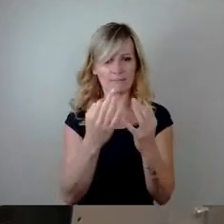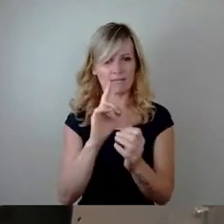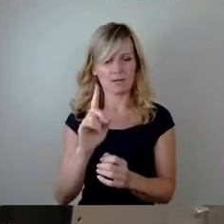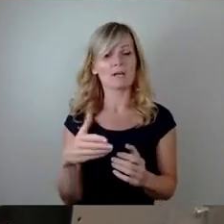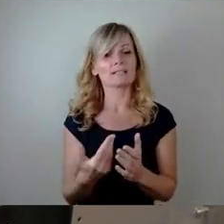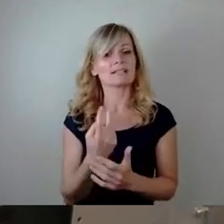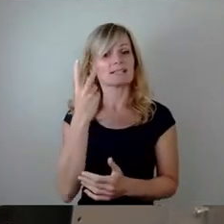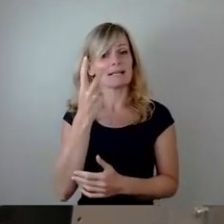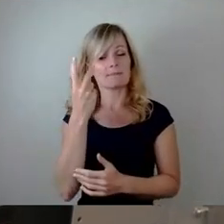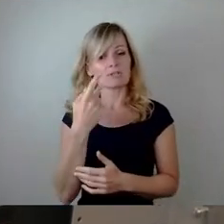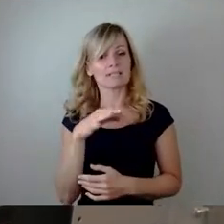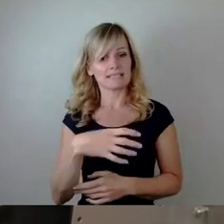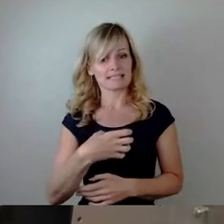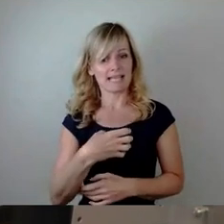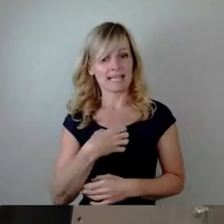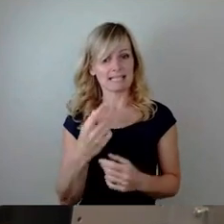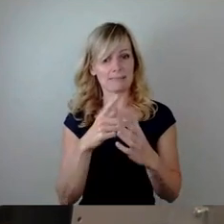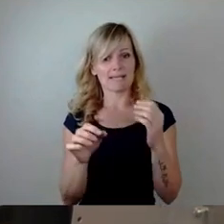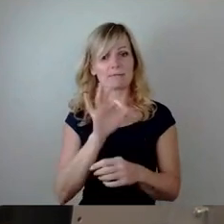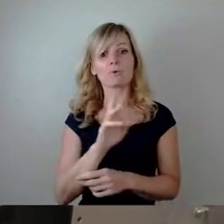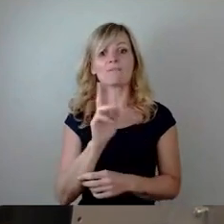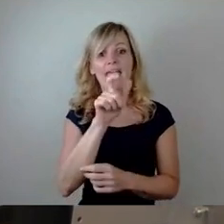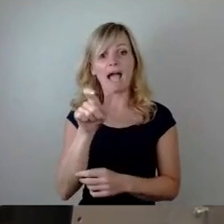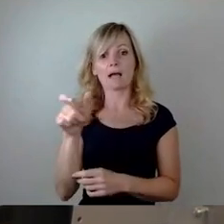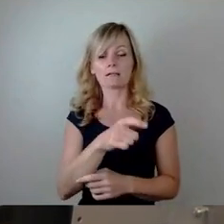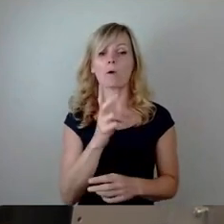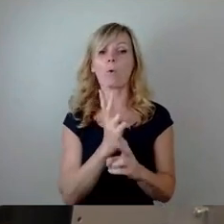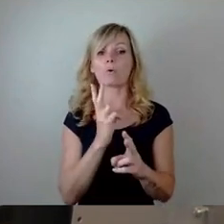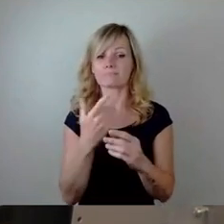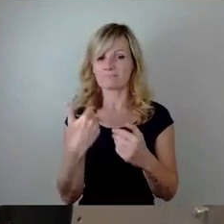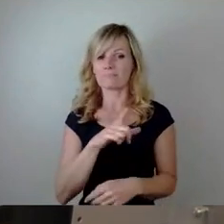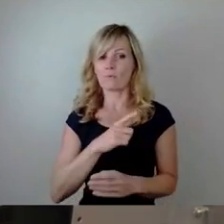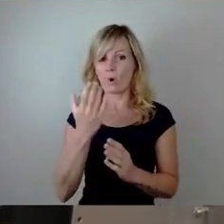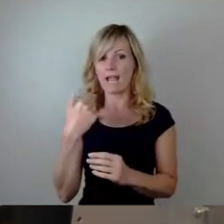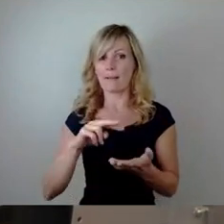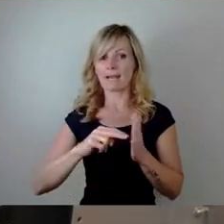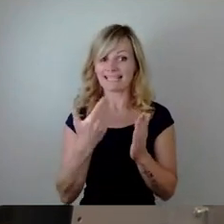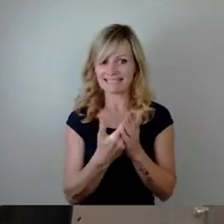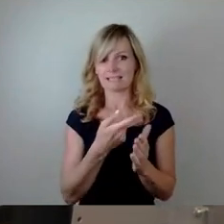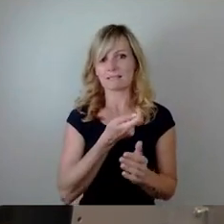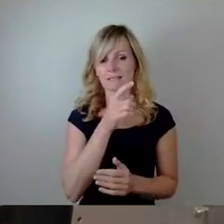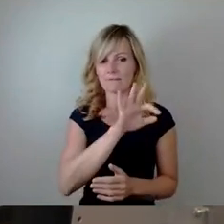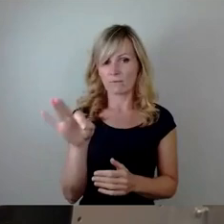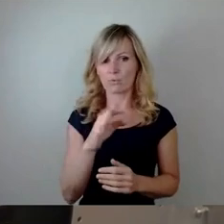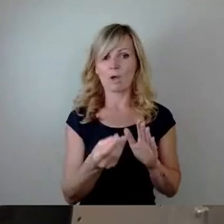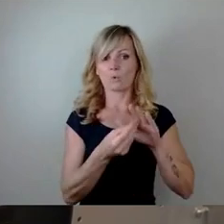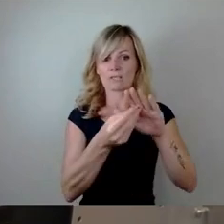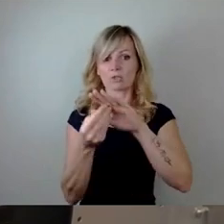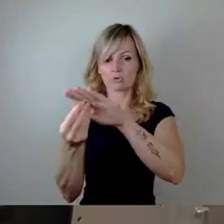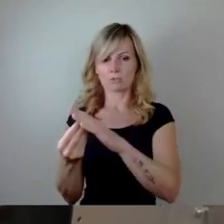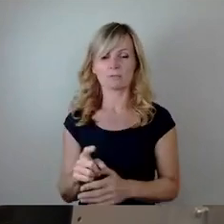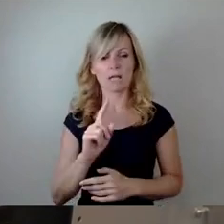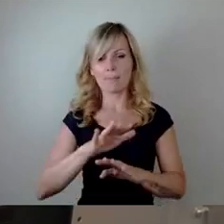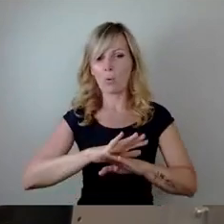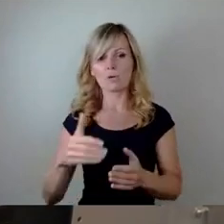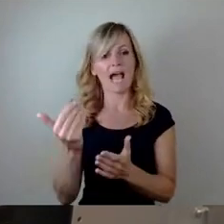originär auch vorgesehen war, zu unterstützen und für diese den Dresden-Pass auch zu erhalten. Aber ohne Einsparung ist das